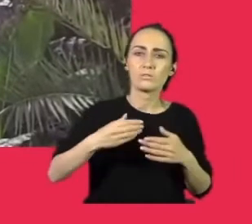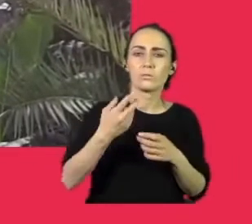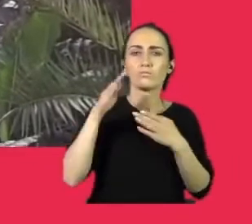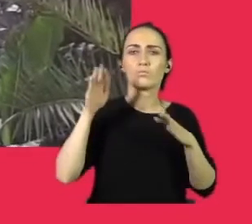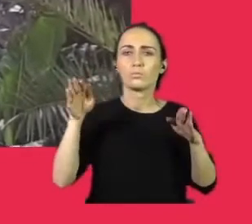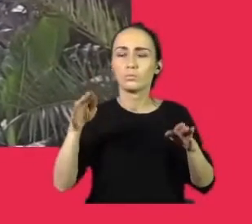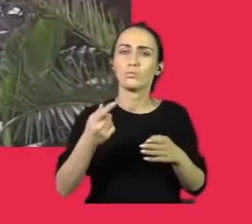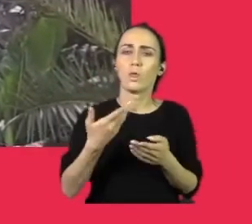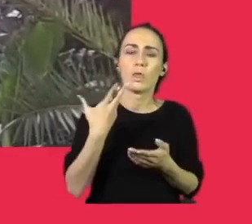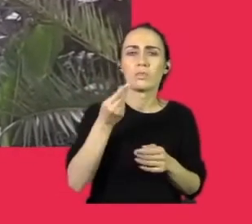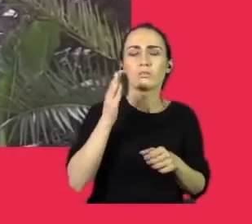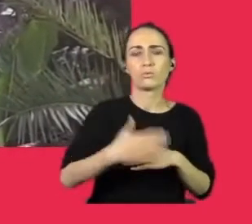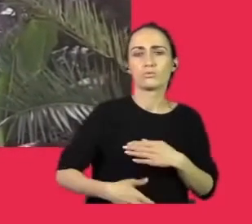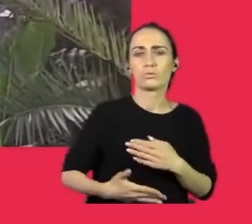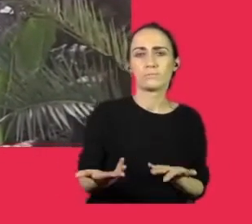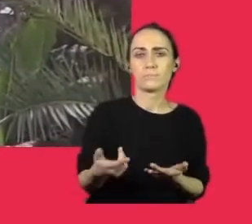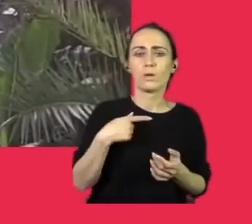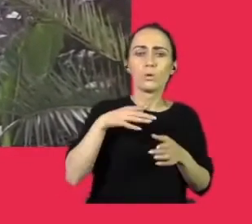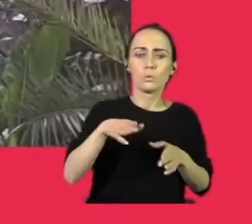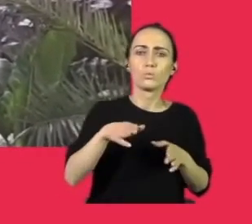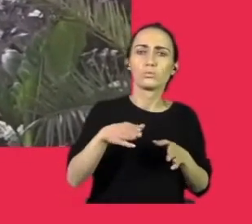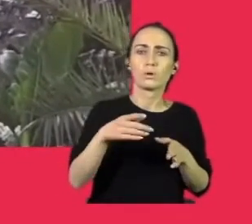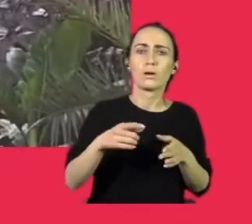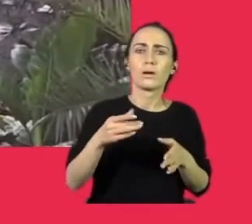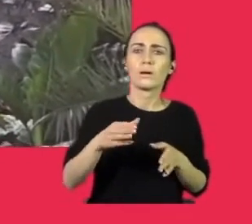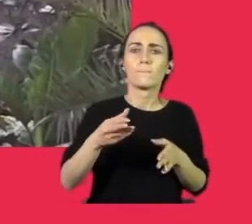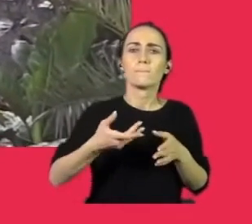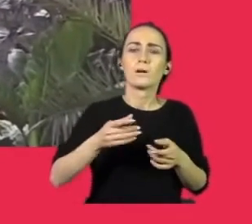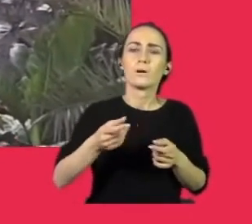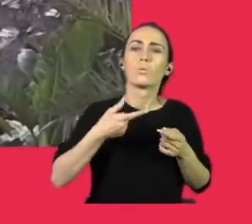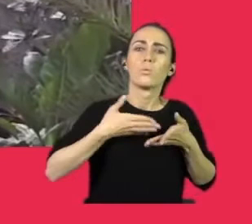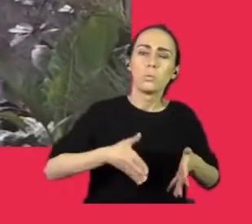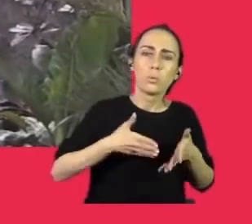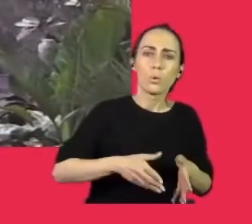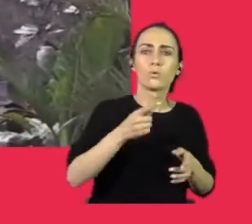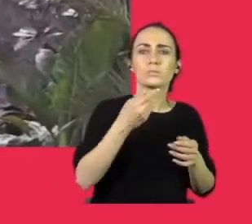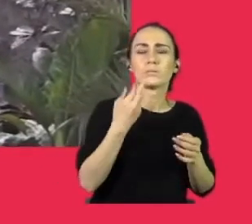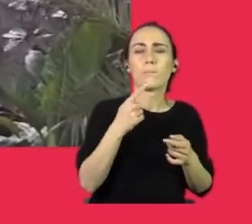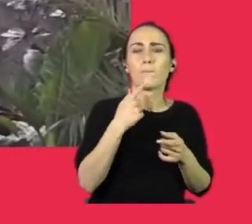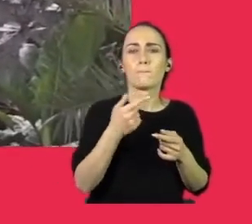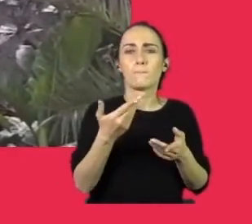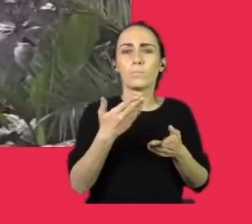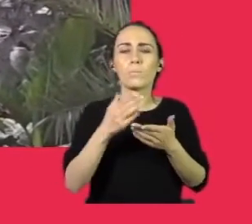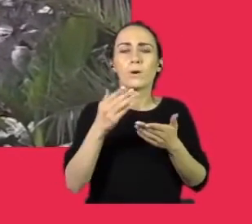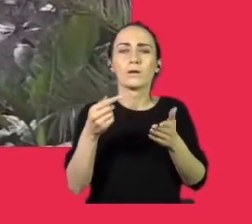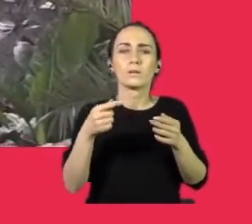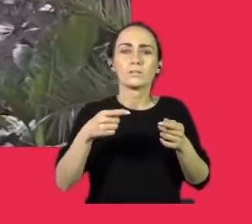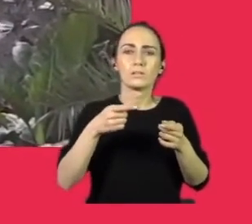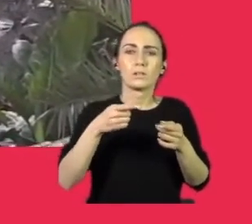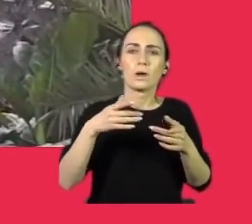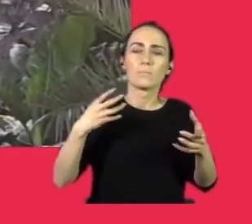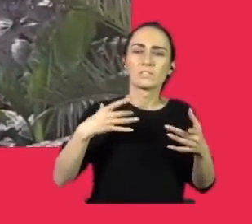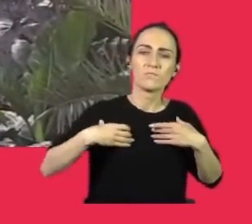nieskończoność, bo my mnożymy gatunki rzadkie w ramach programów i zawsze znajdują się